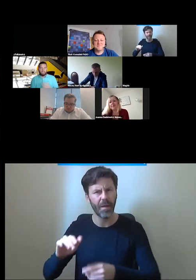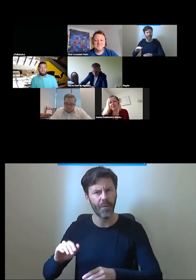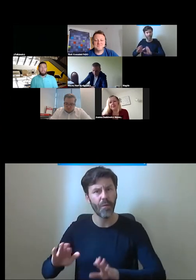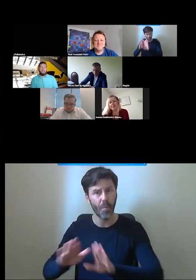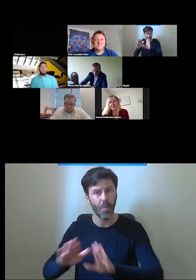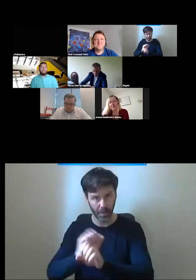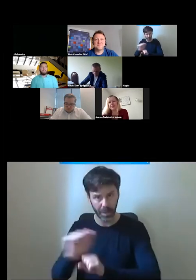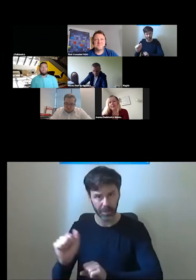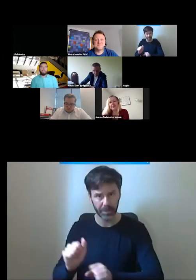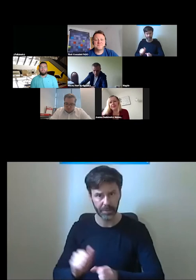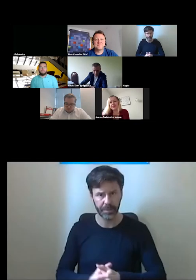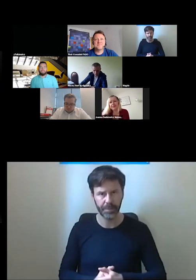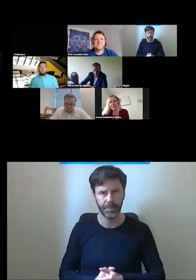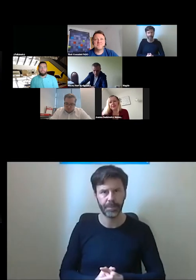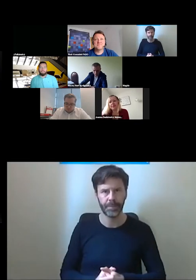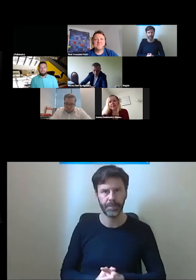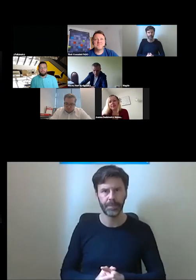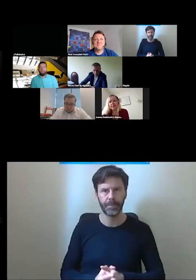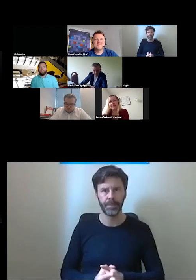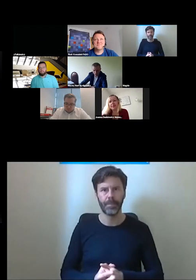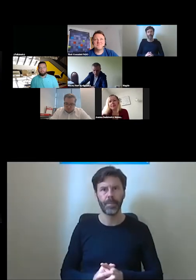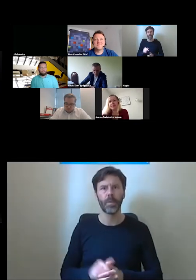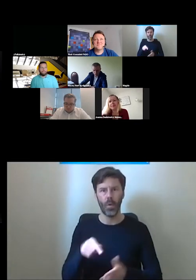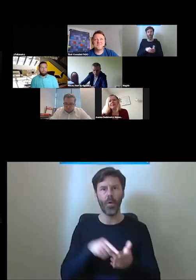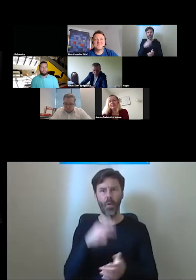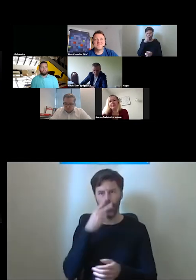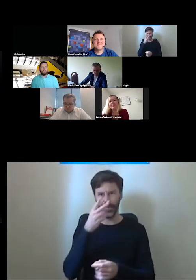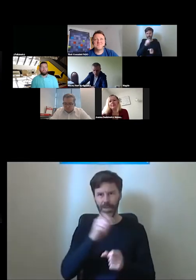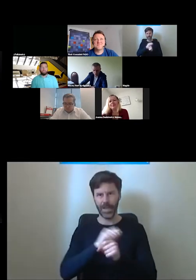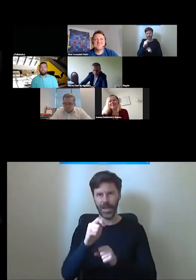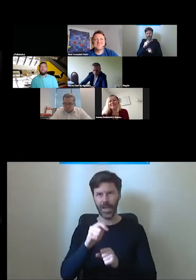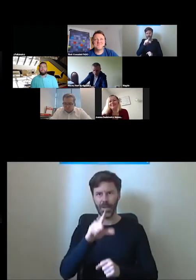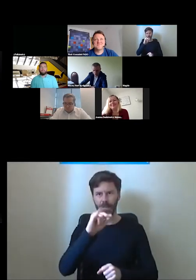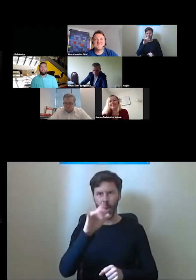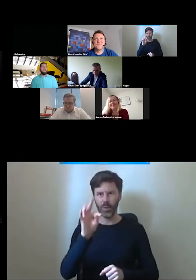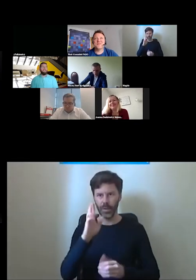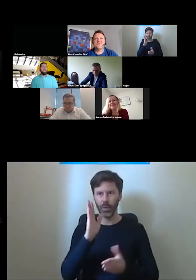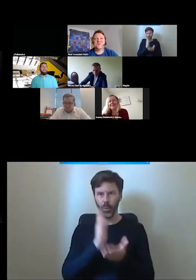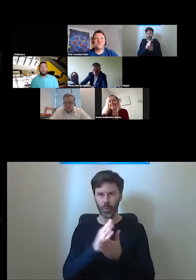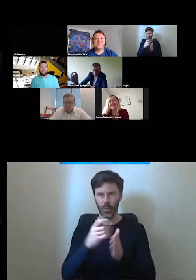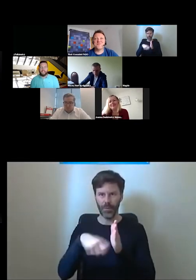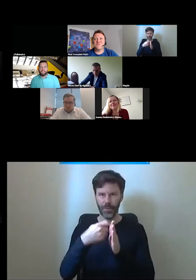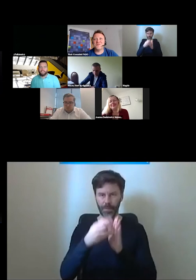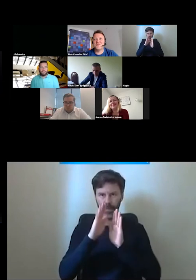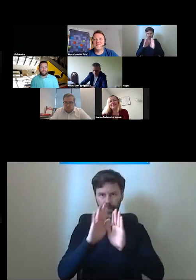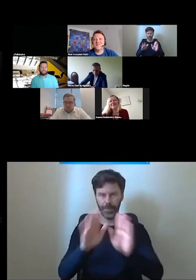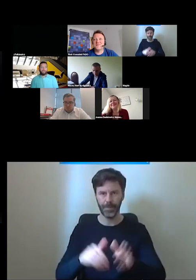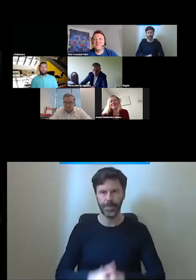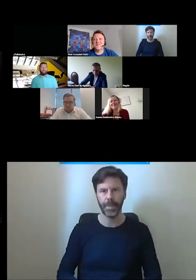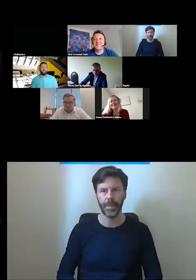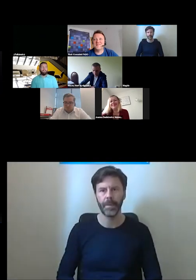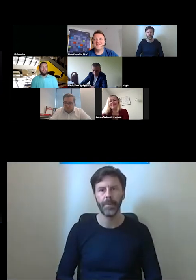rozwiązanie schody które o widzę że już tutaj Piotr moją wypowiedź jak najbardziej będę ją ilustrował